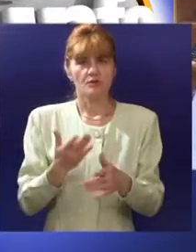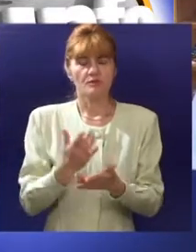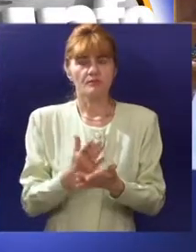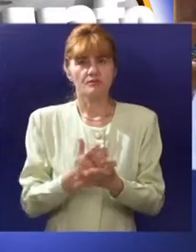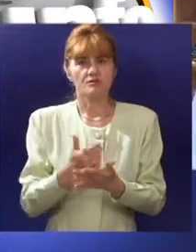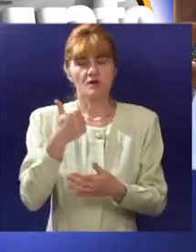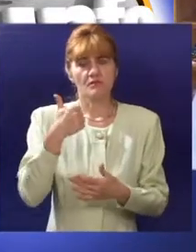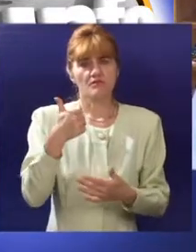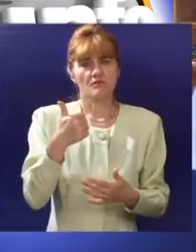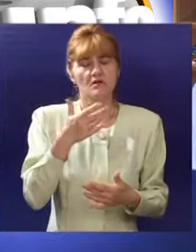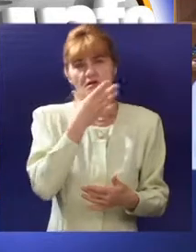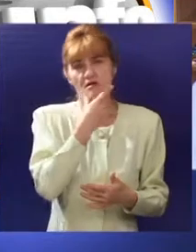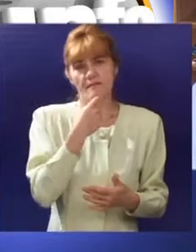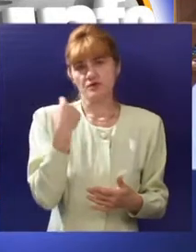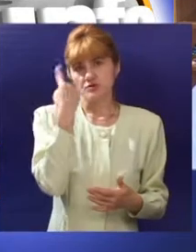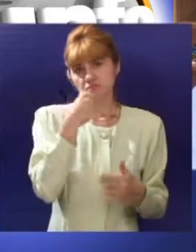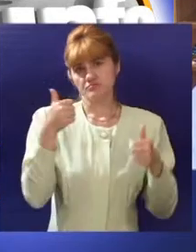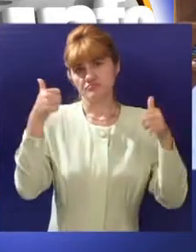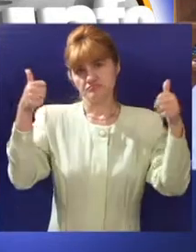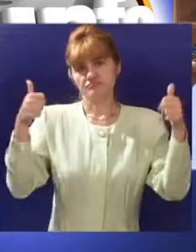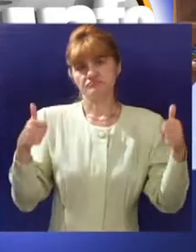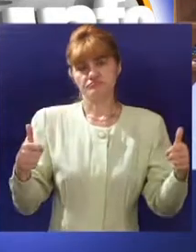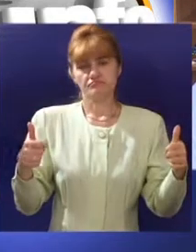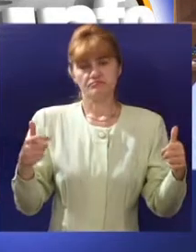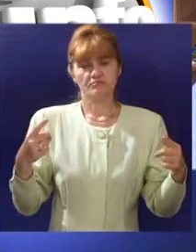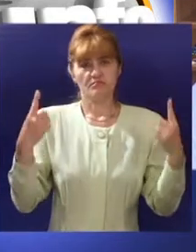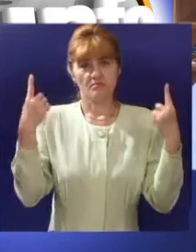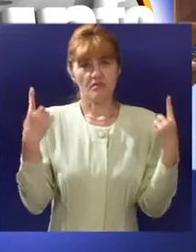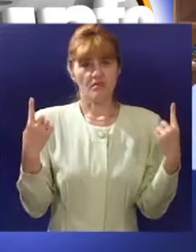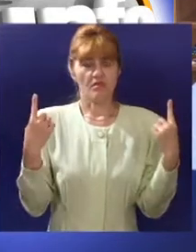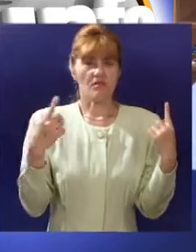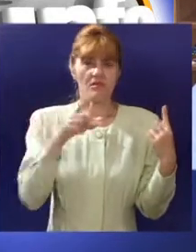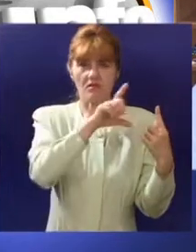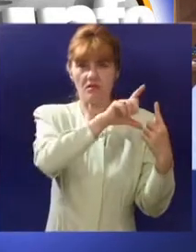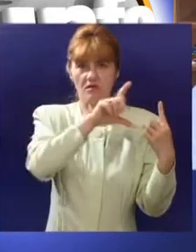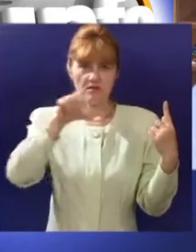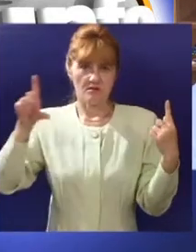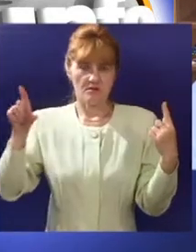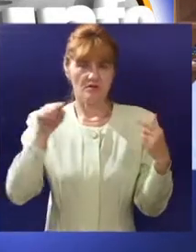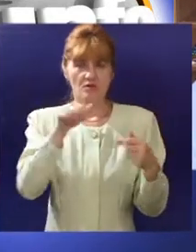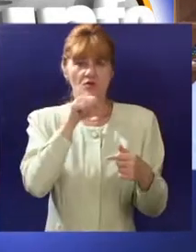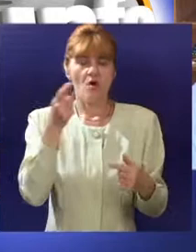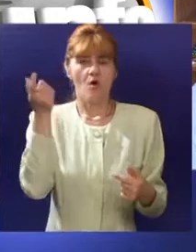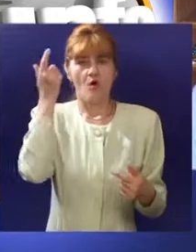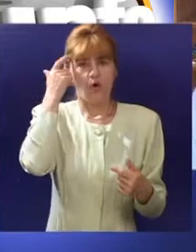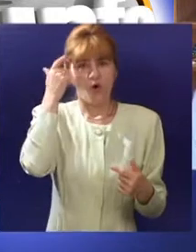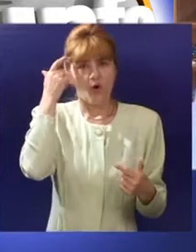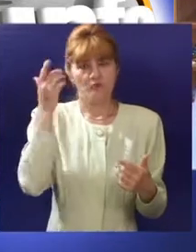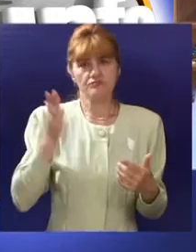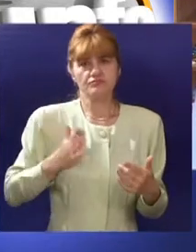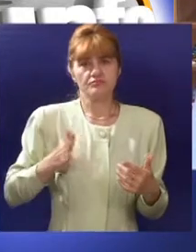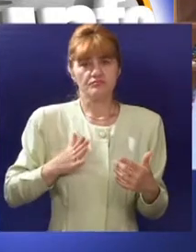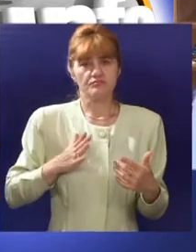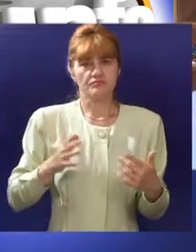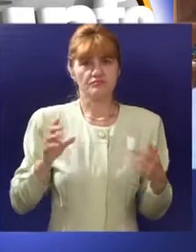svega jednom lepšem izgledu Subotice ali šta to znači najlepšem izgledu da je lepsi li ružni grad nego to je jedan kulturološki stav znači mi